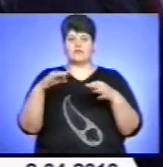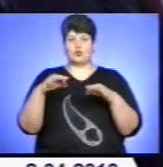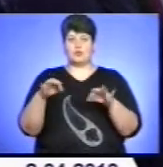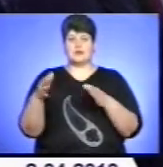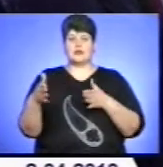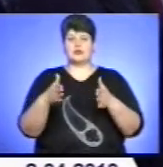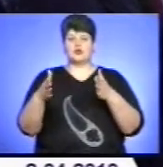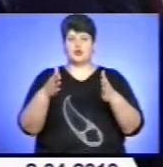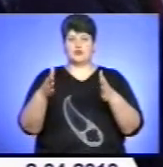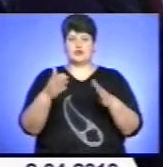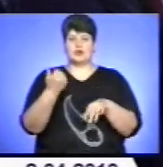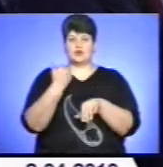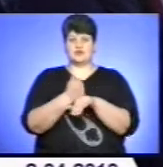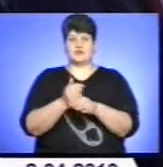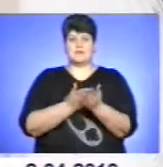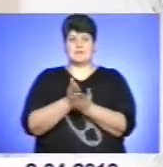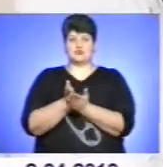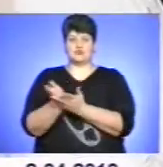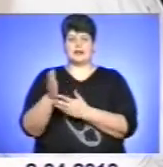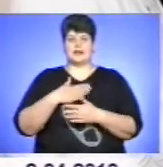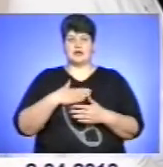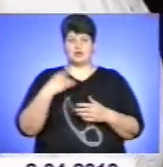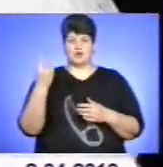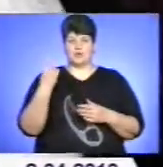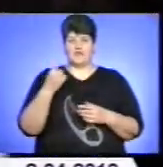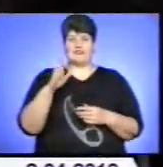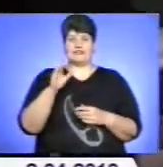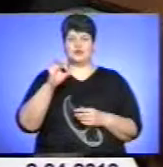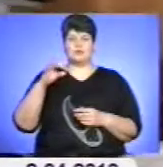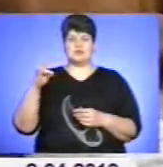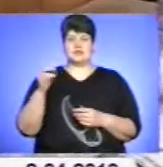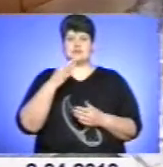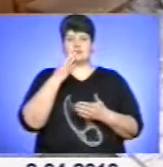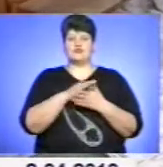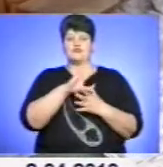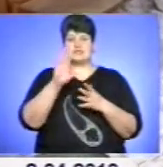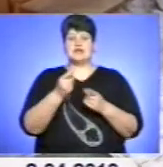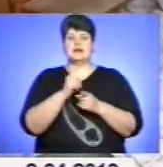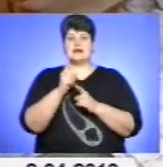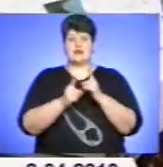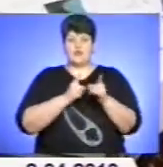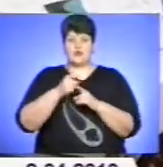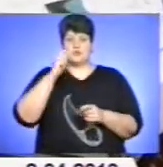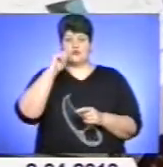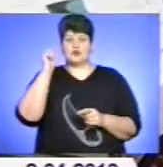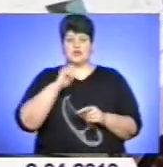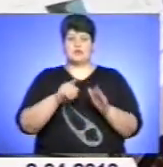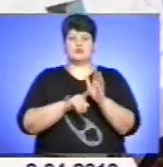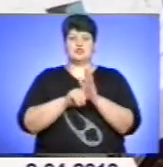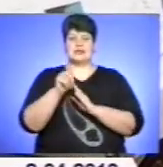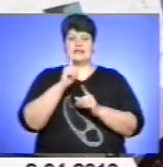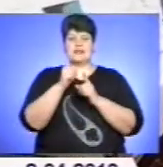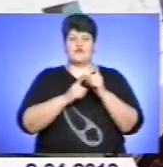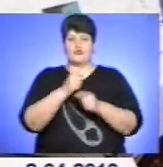доріг на основних маршрутах нашої області. Валентин Хоптян зазначив, що усі реформи в країні починаються із реформ у